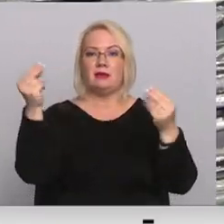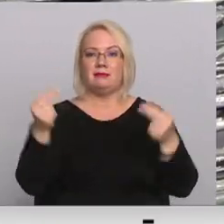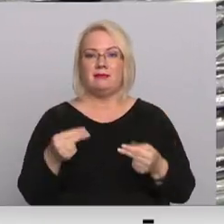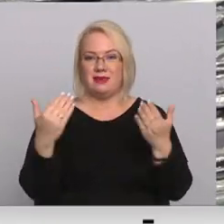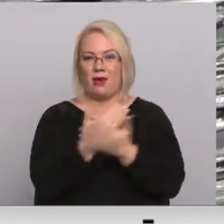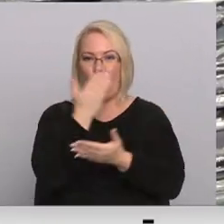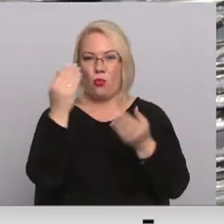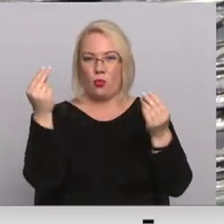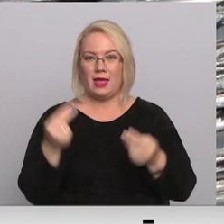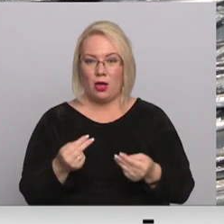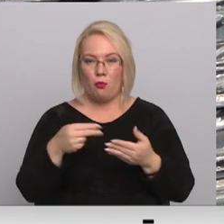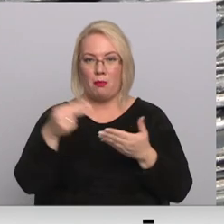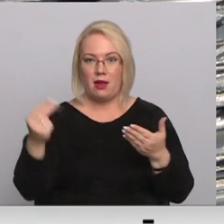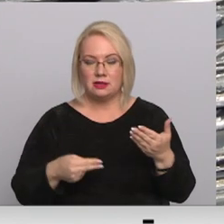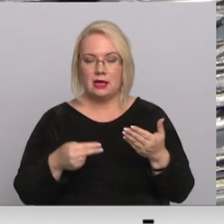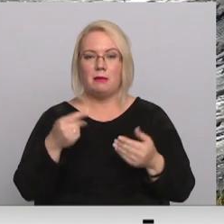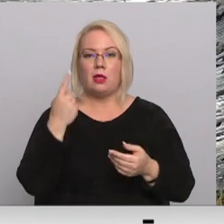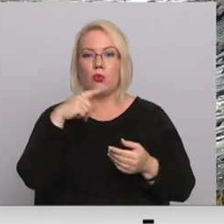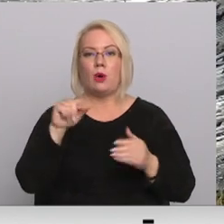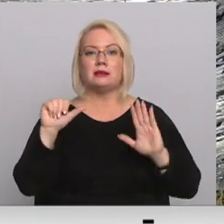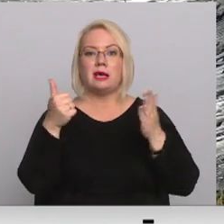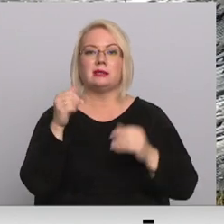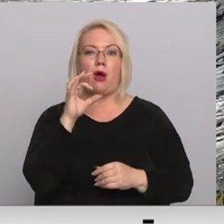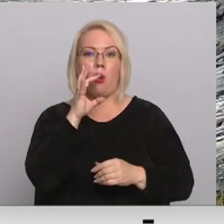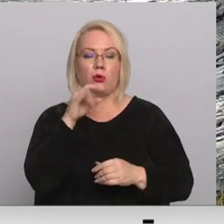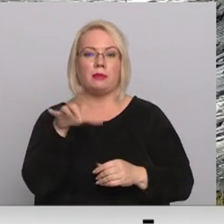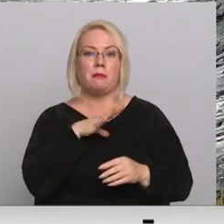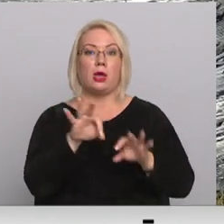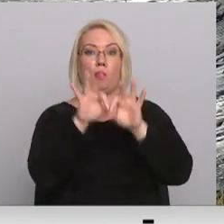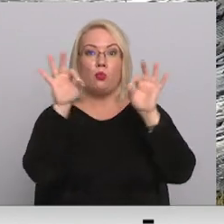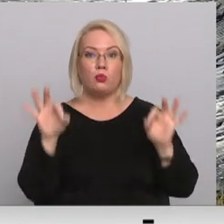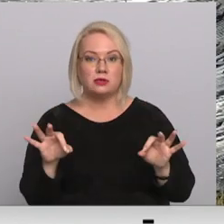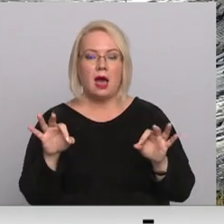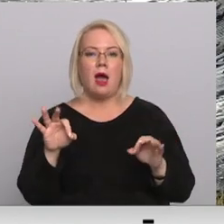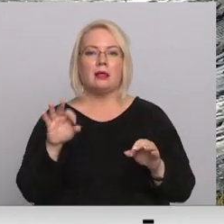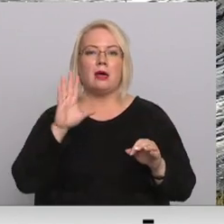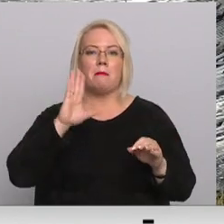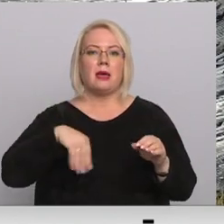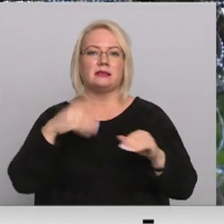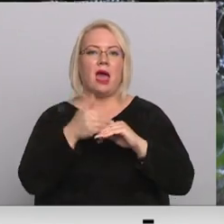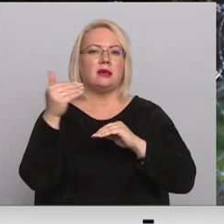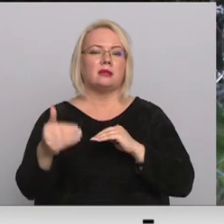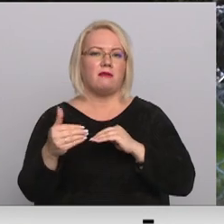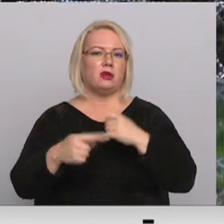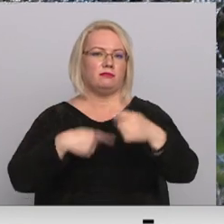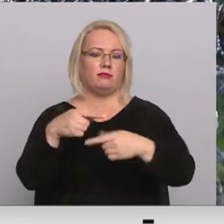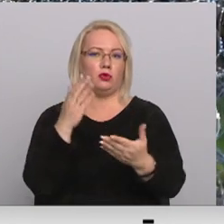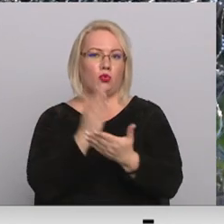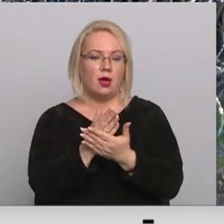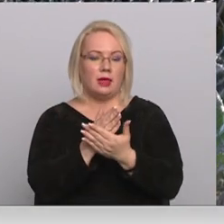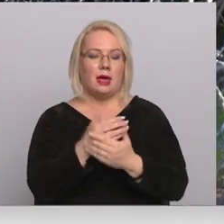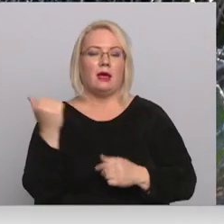dzeloņstieplu piegādi kopš 6. oktobra, kad darbi uzsākti, tie arī bez aizkavēšanās. Gar Latvijas